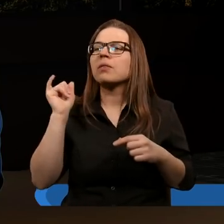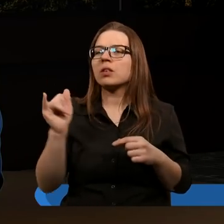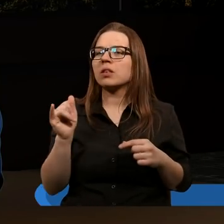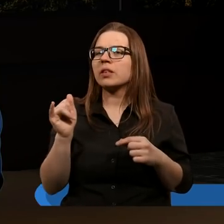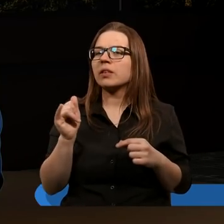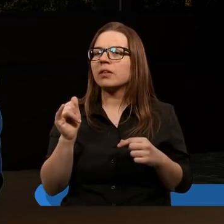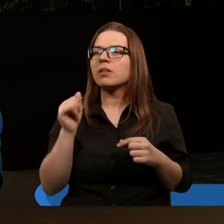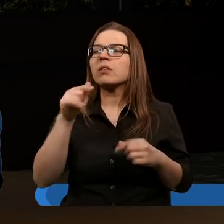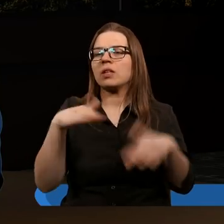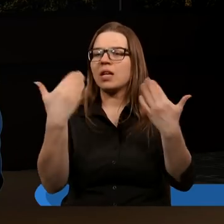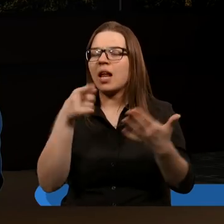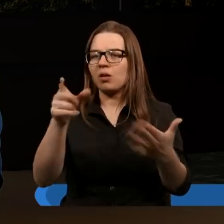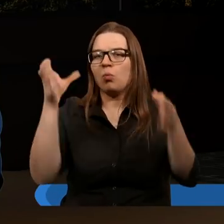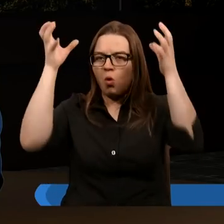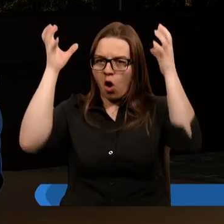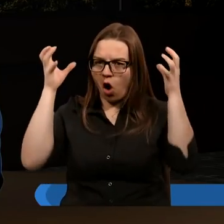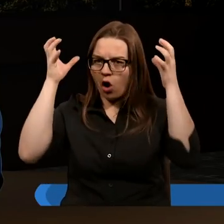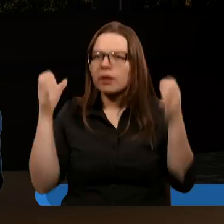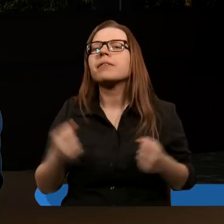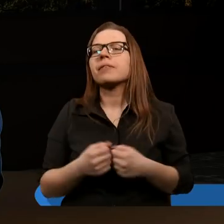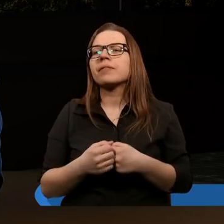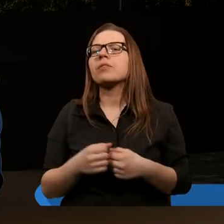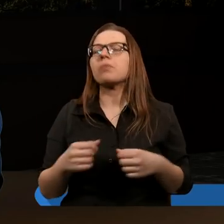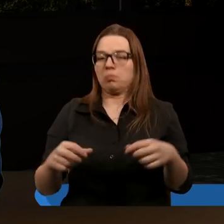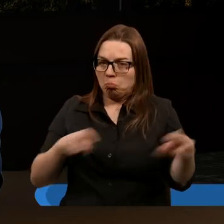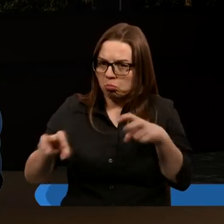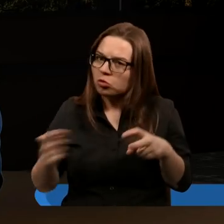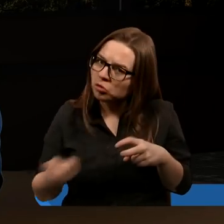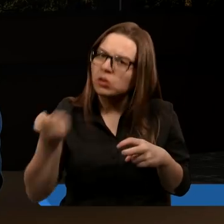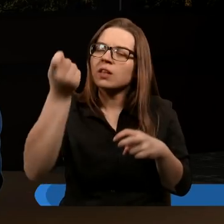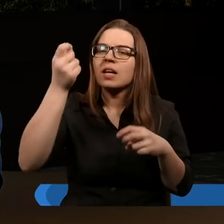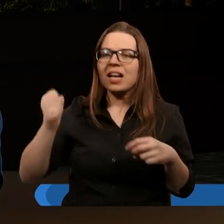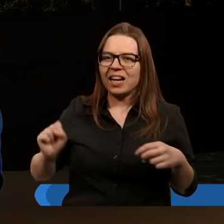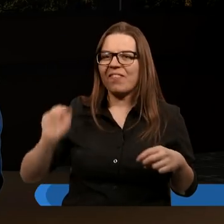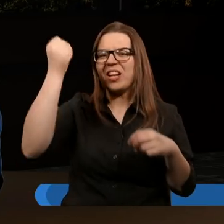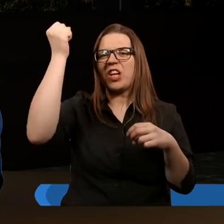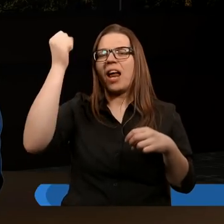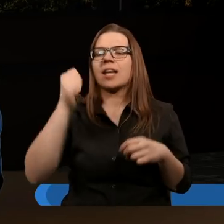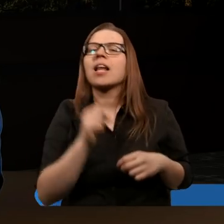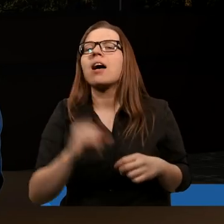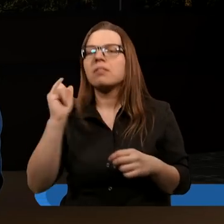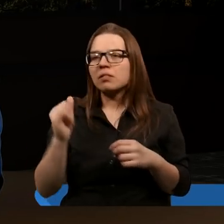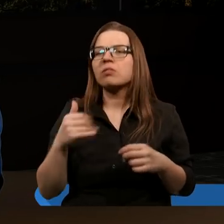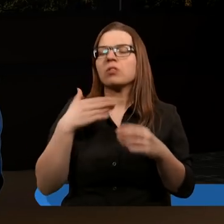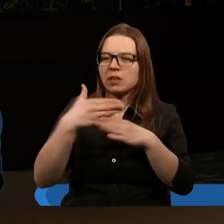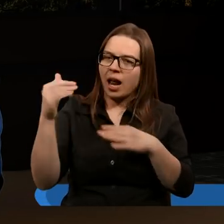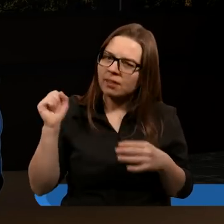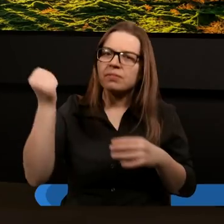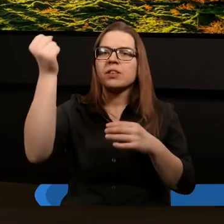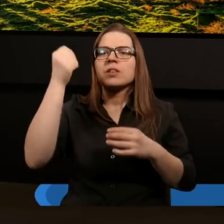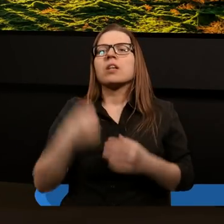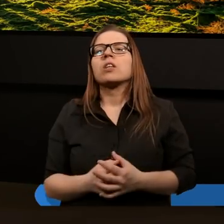miał łuk, a dano mu koronę i wyruszył jako zwycięzca, aby dalej zwyciężać.